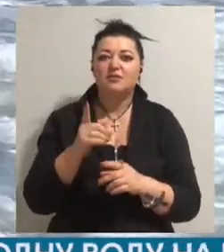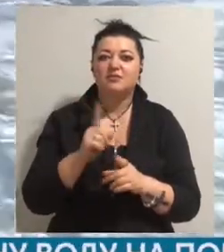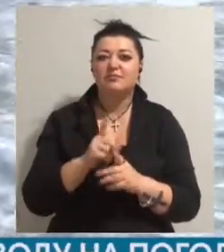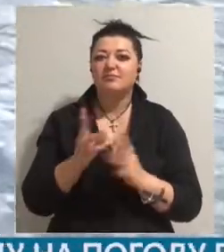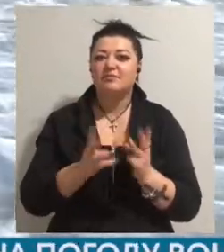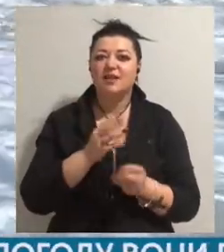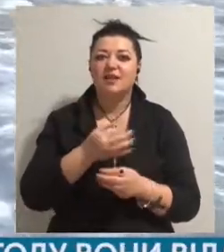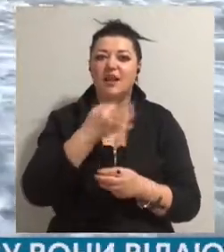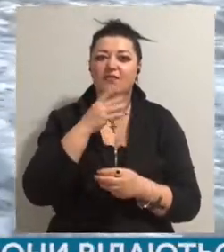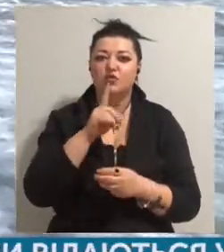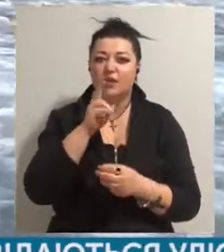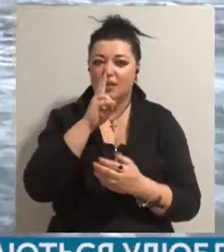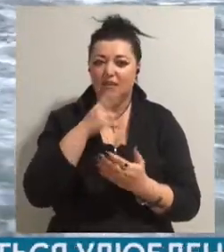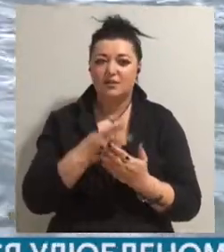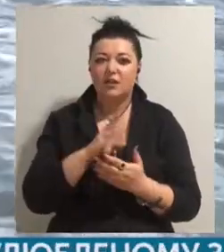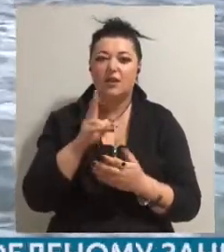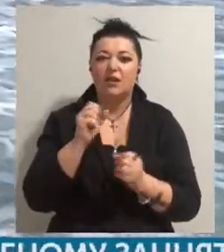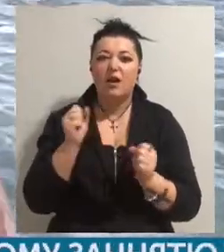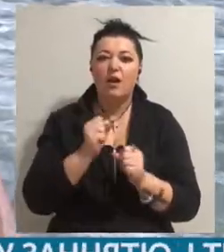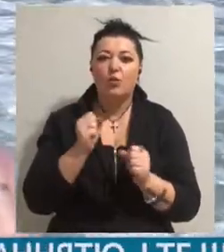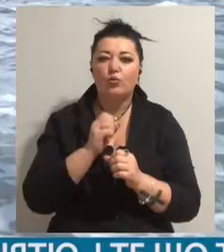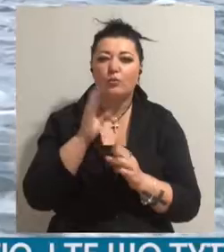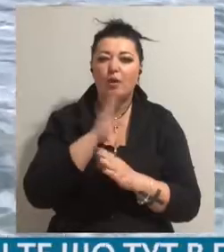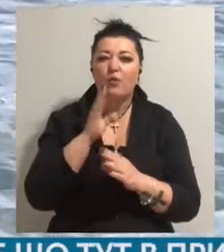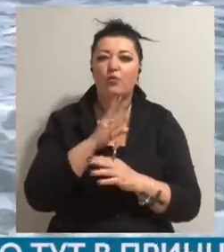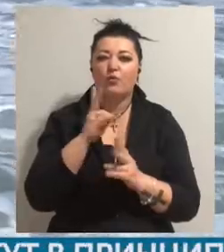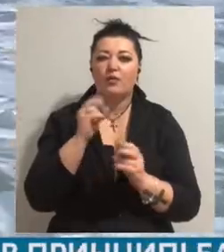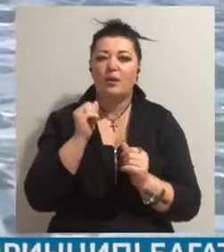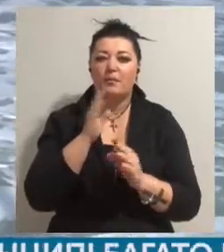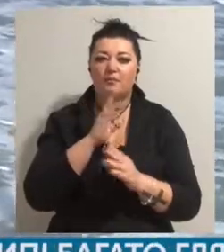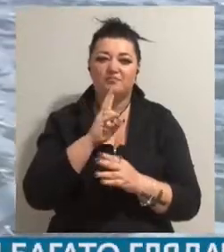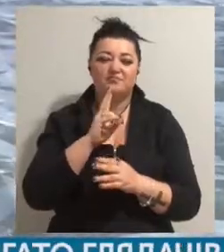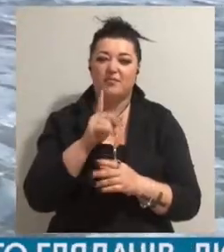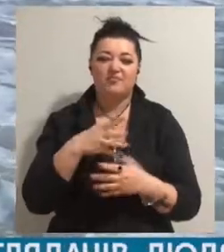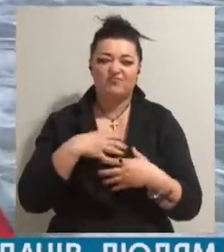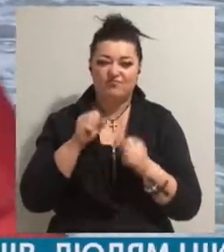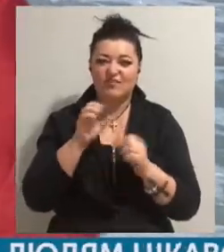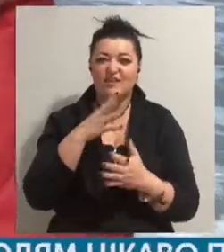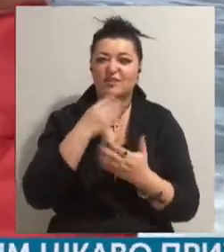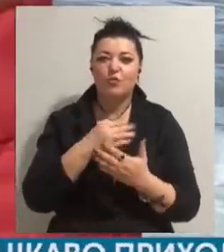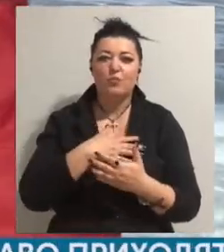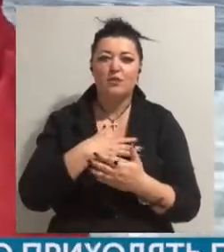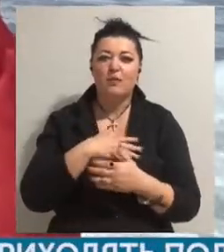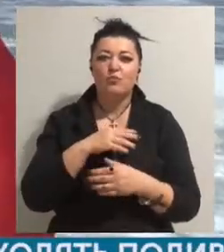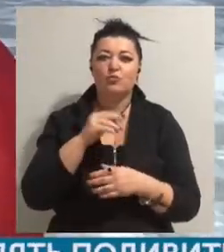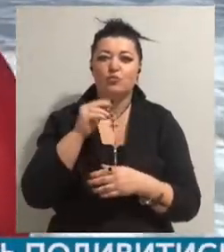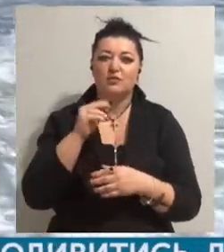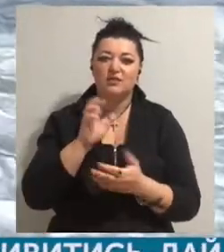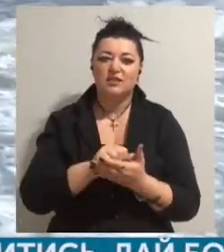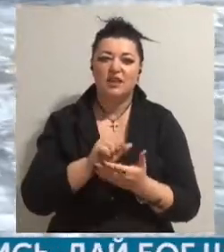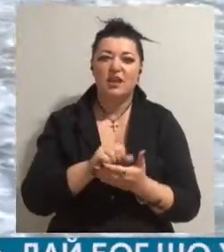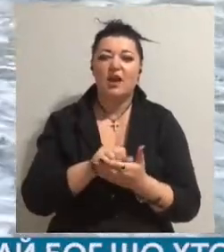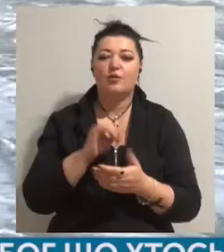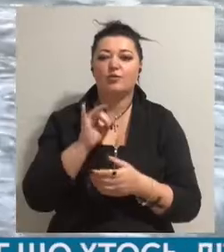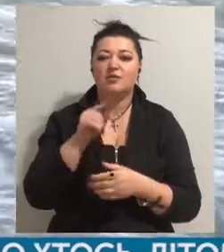несмотря на холодну воду, на погоду, вони отдаються любимому занятию. І то, що тут, в принципі, багато